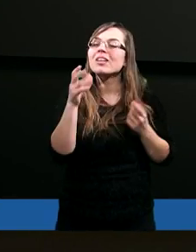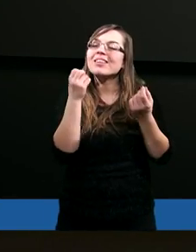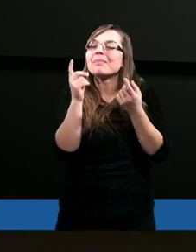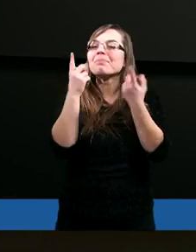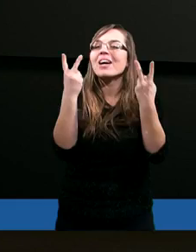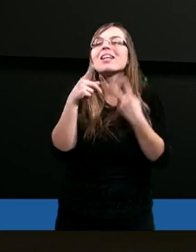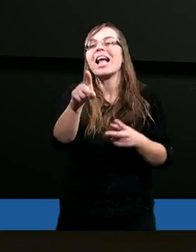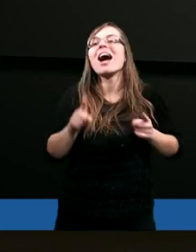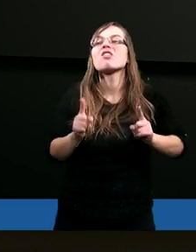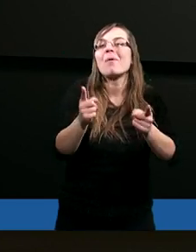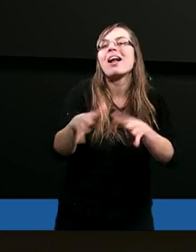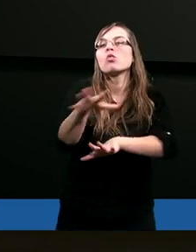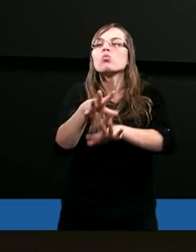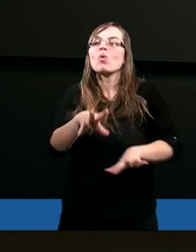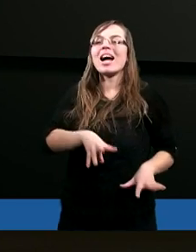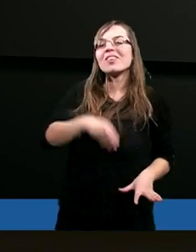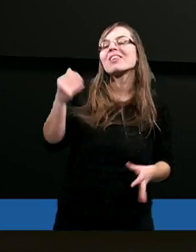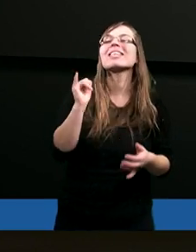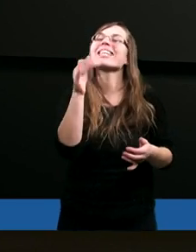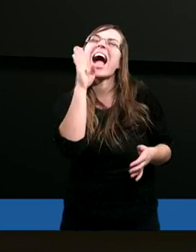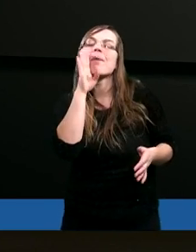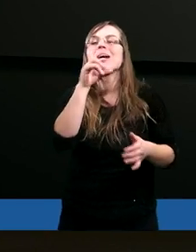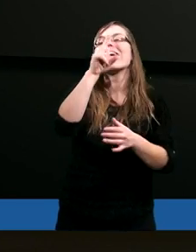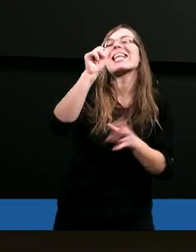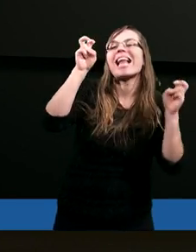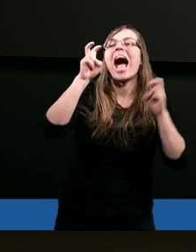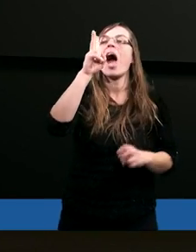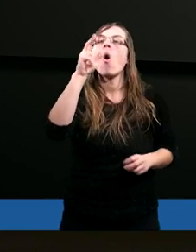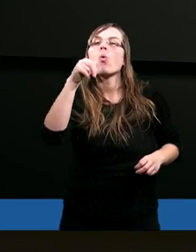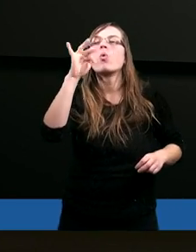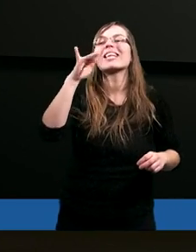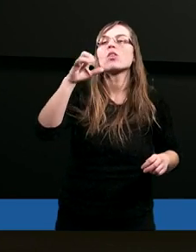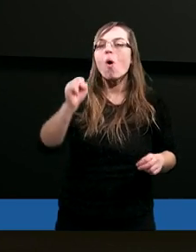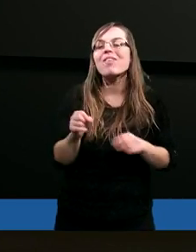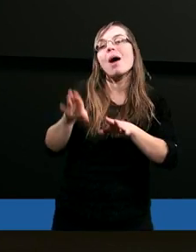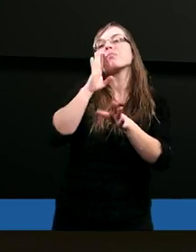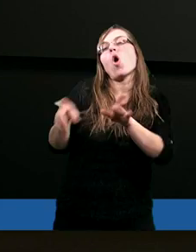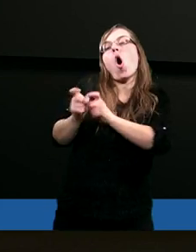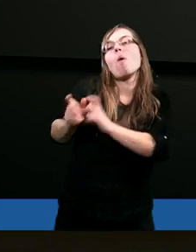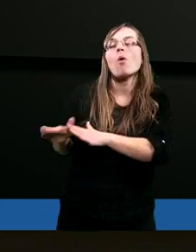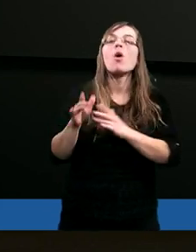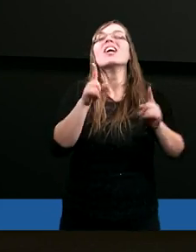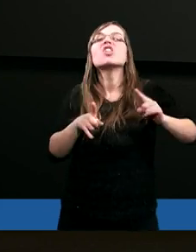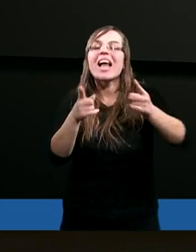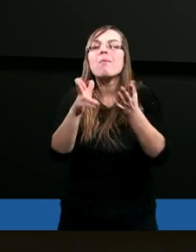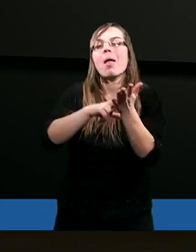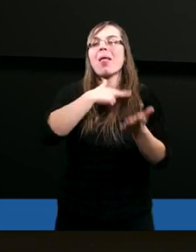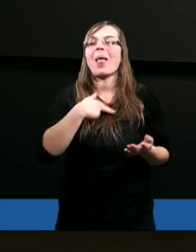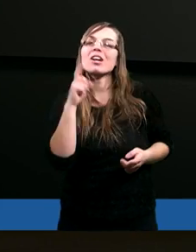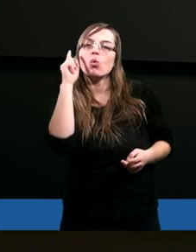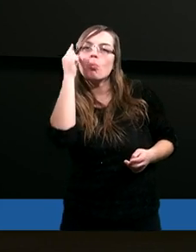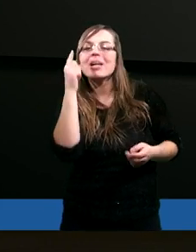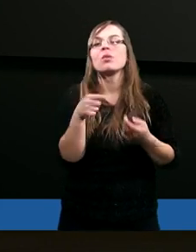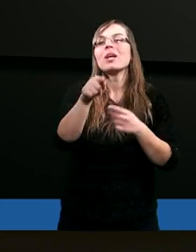ta działalność Ducha Świętego jest jak gdyby zakulisowa. On działa na nasze umysły i